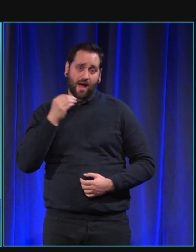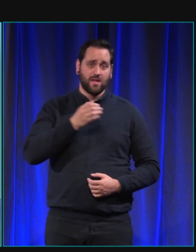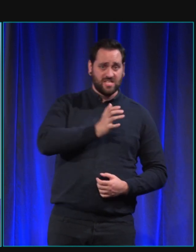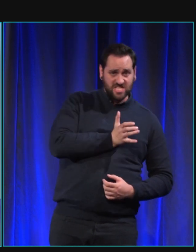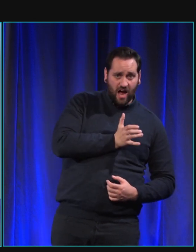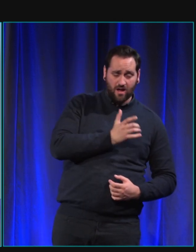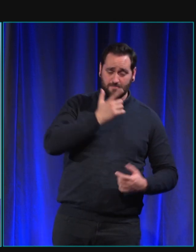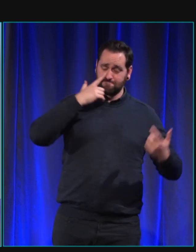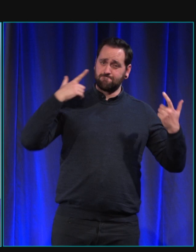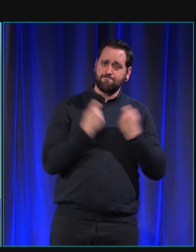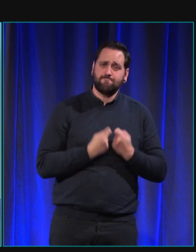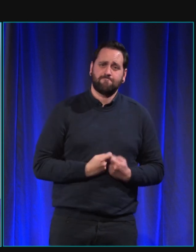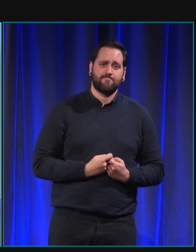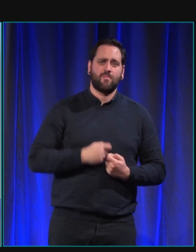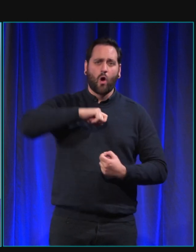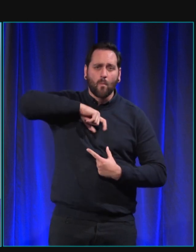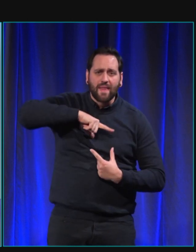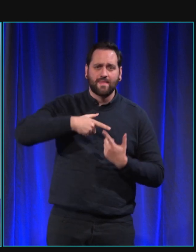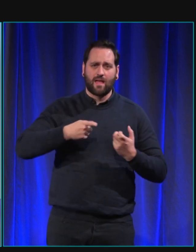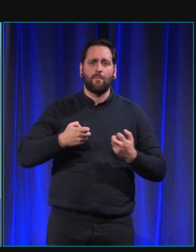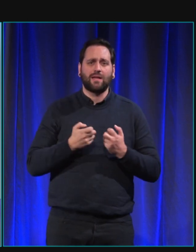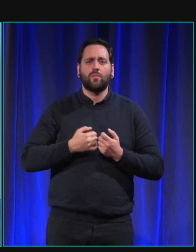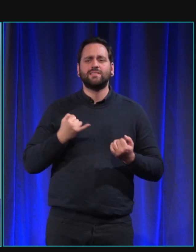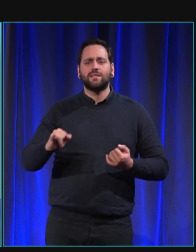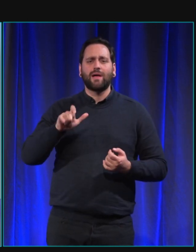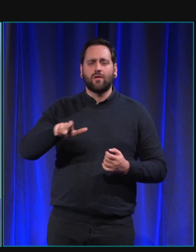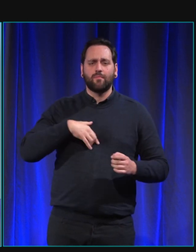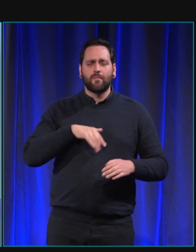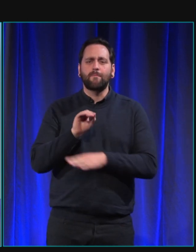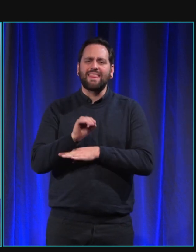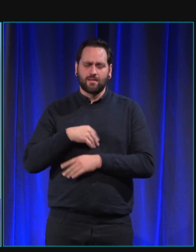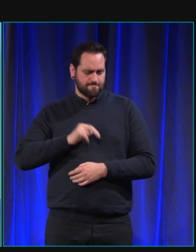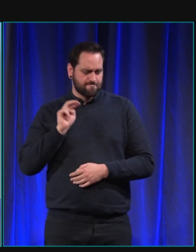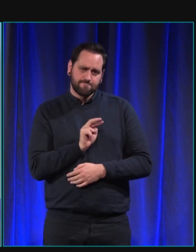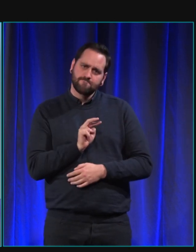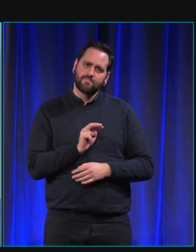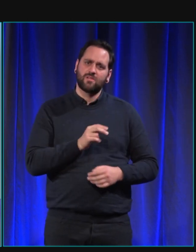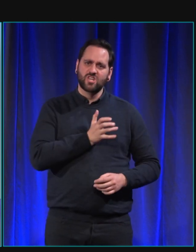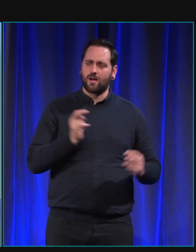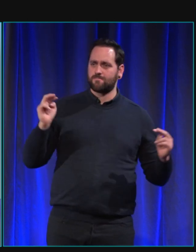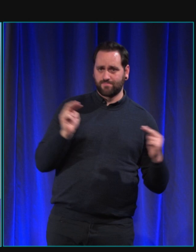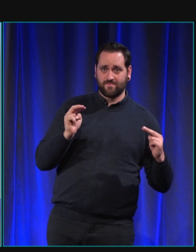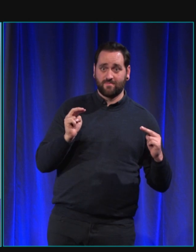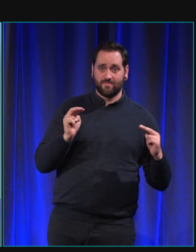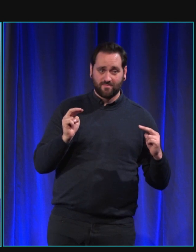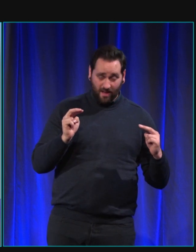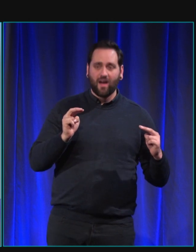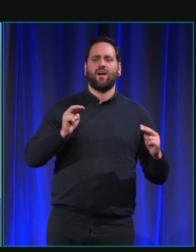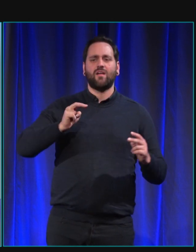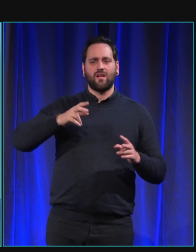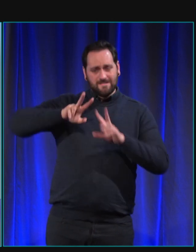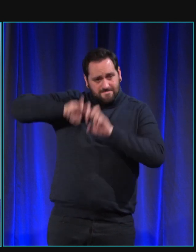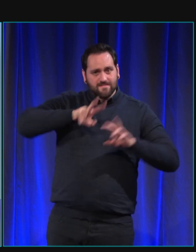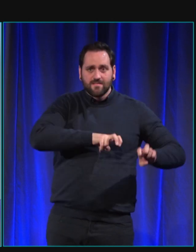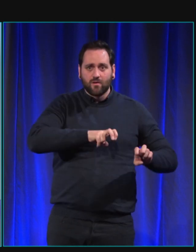'est-à-dire que si un propriétaire échange un regard avec son chien, par exemple, les deux vont se mettre à sécréter une hormone qu'on appelle